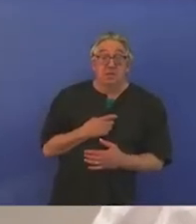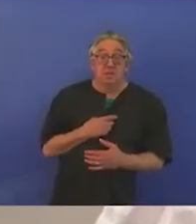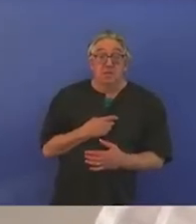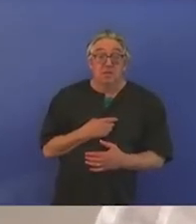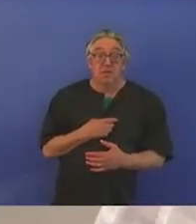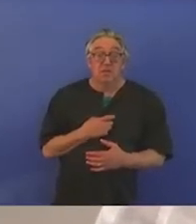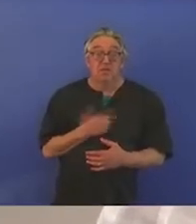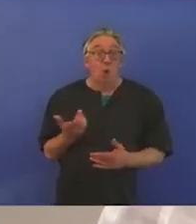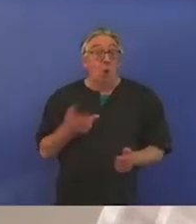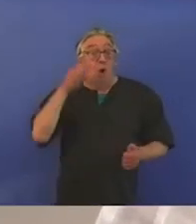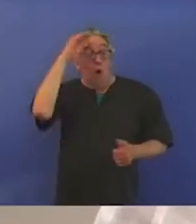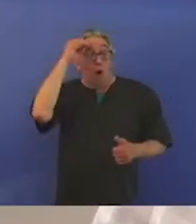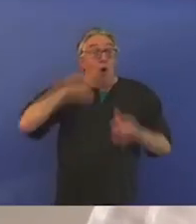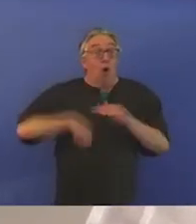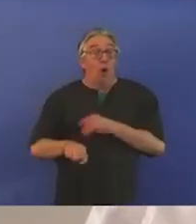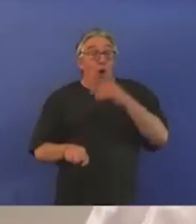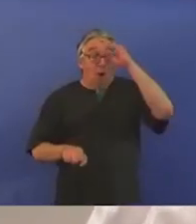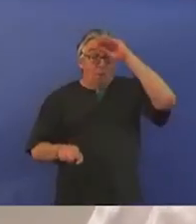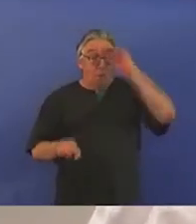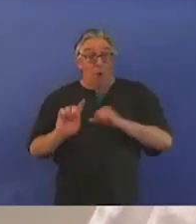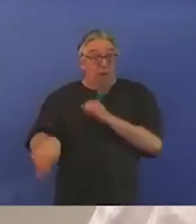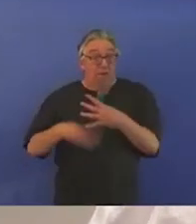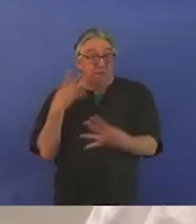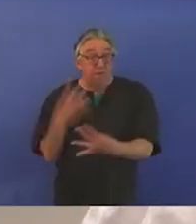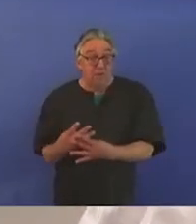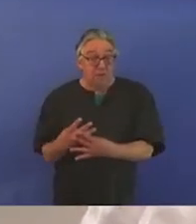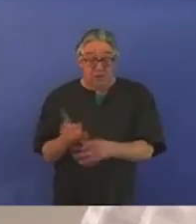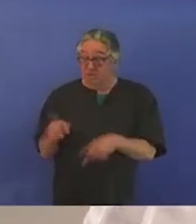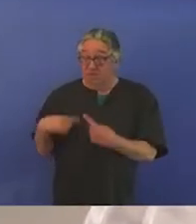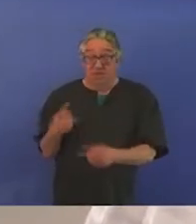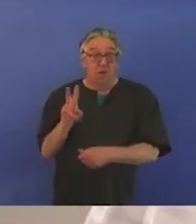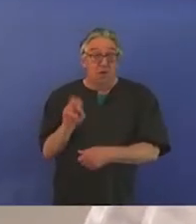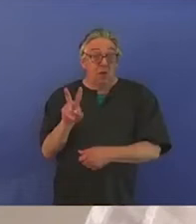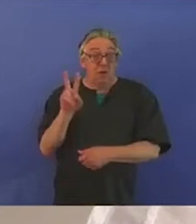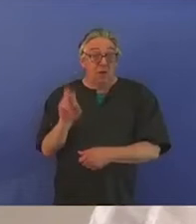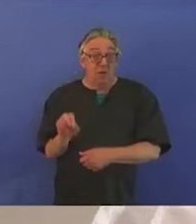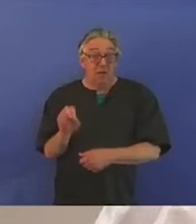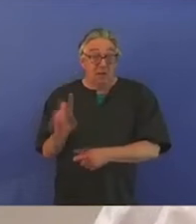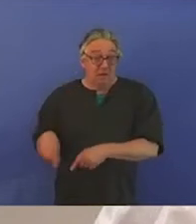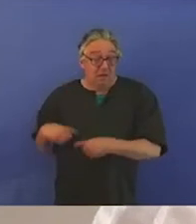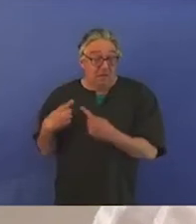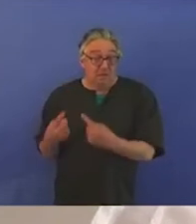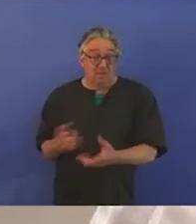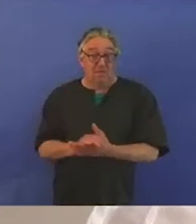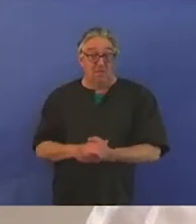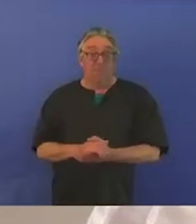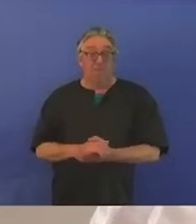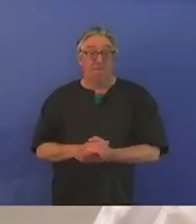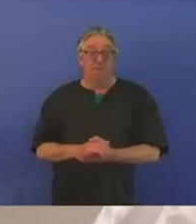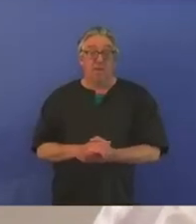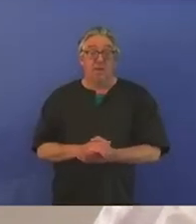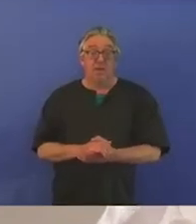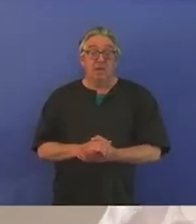pour ce qu'il convient désormais d'appeler un génocide perpétuel qui frappe par programme successif la nation